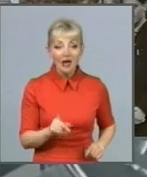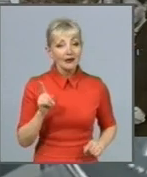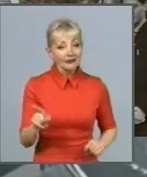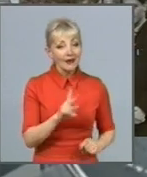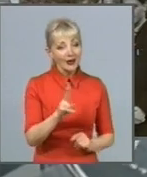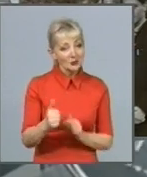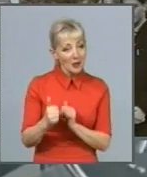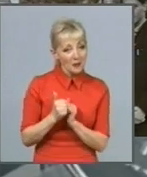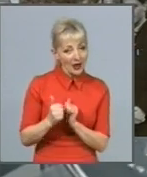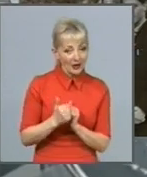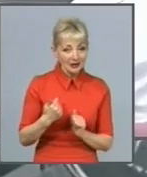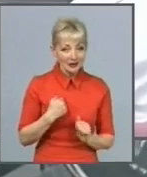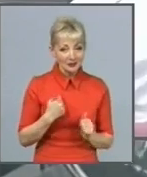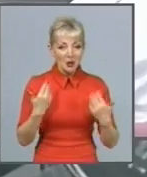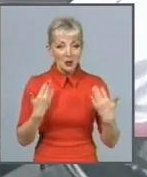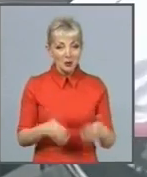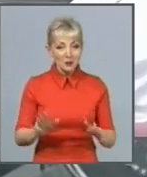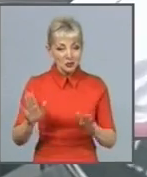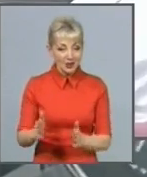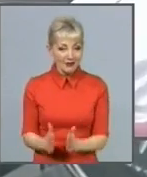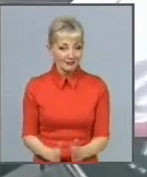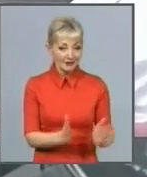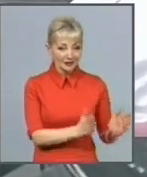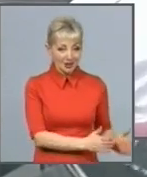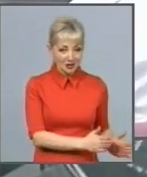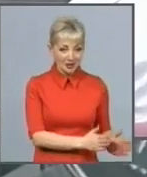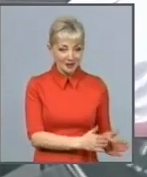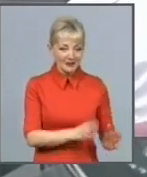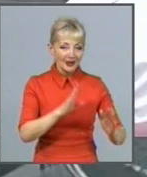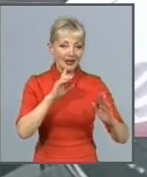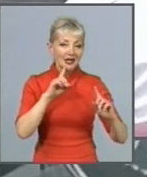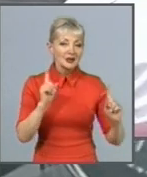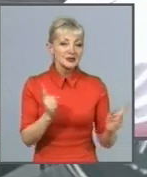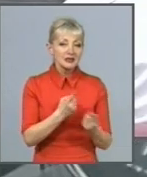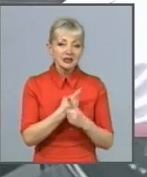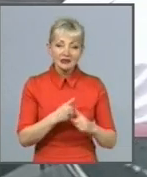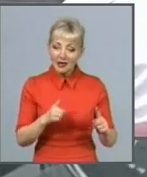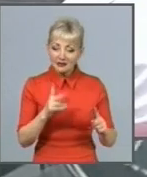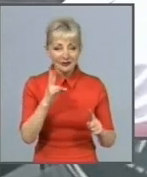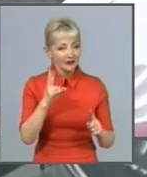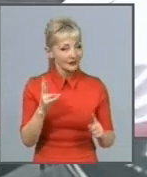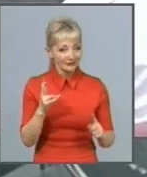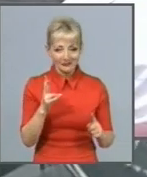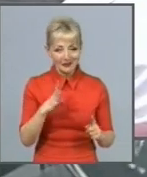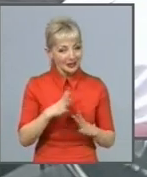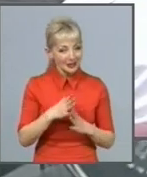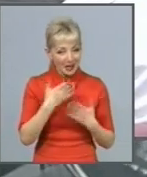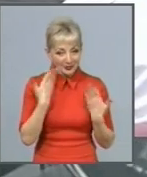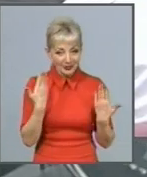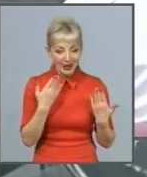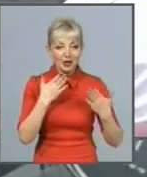йшли в сторону. Сиренади не пів, не читав. Просто